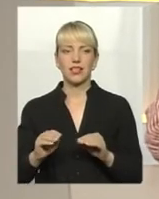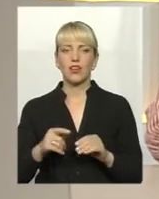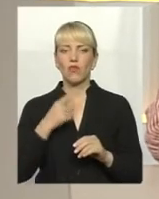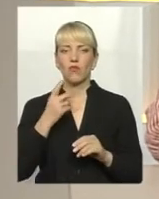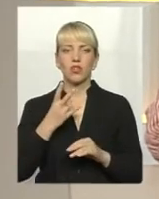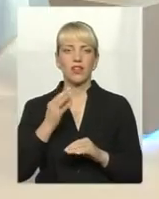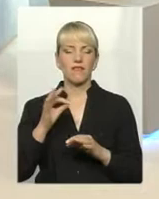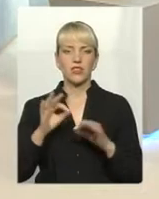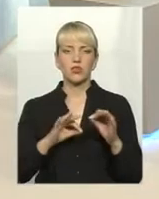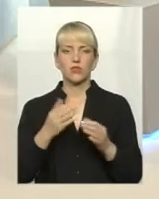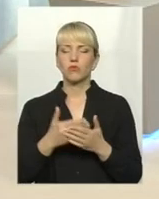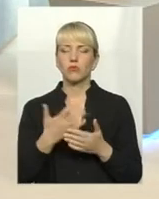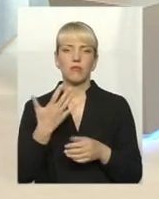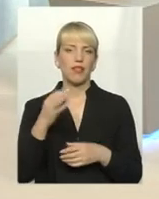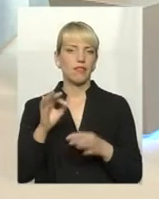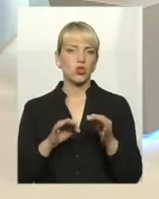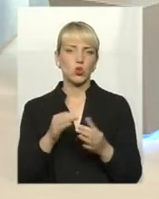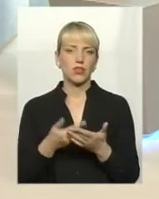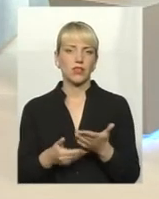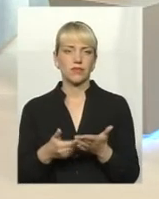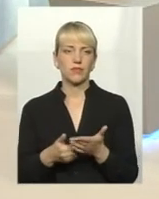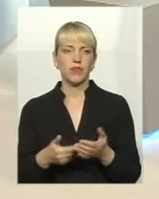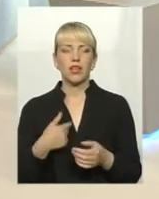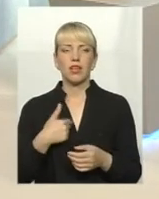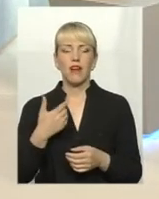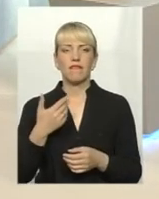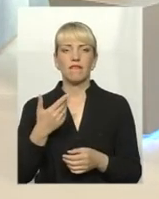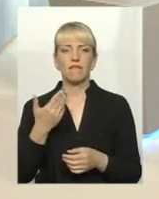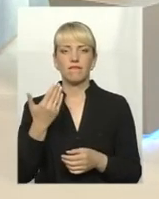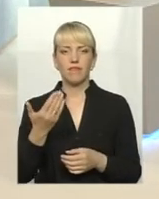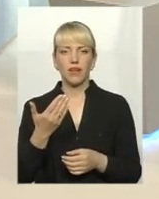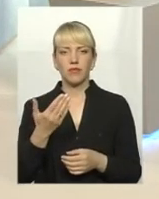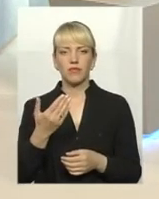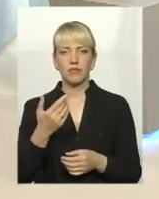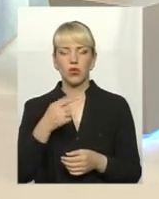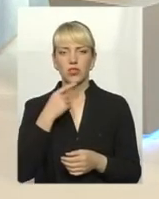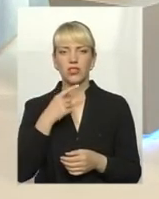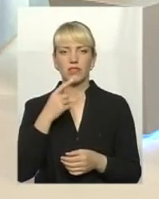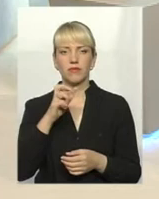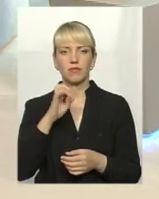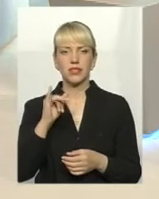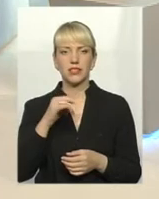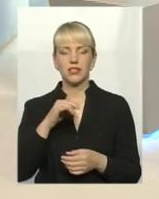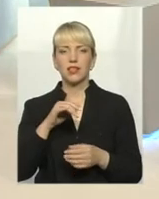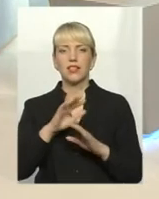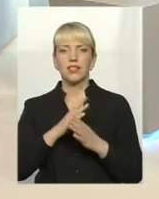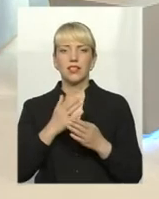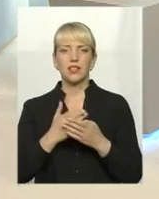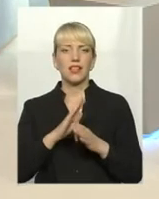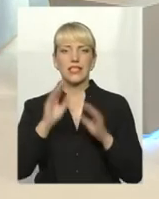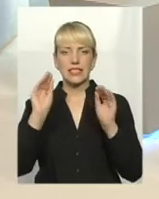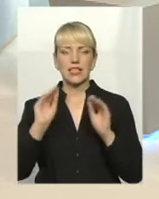відсотках, може відсотків 5 навіть. Я швидше навіть не статистку хотів би навести, а хотів би звернутися,